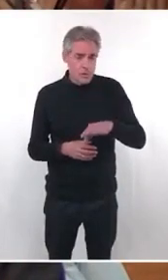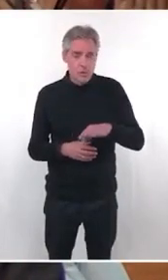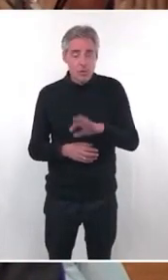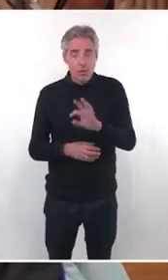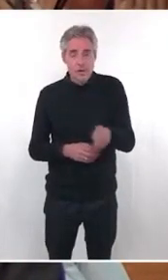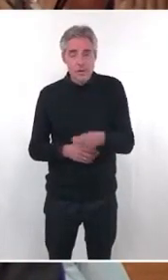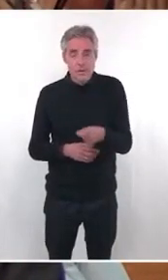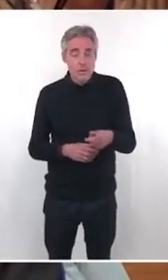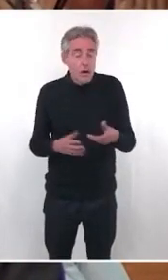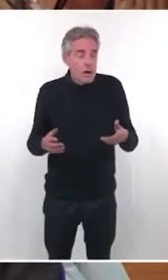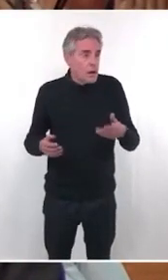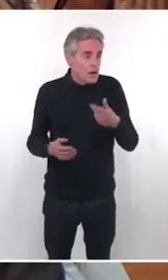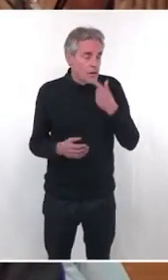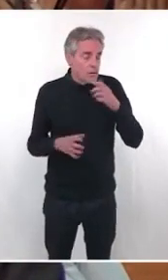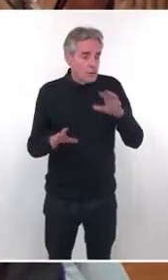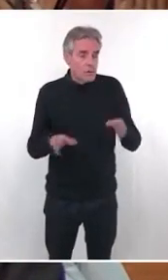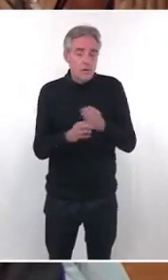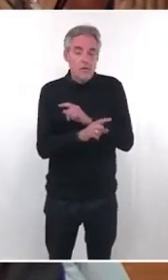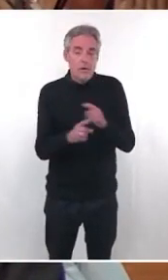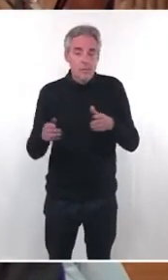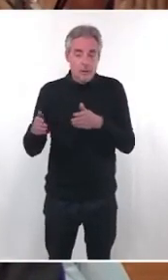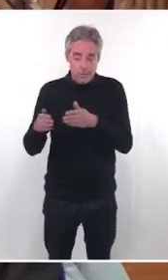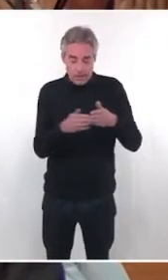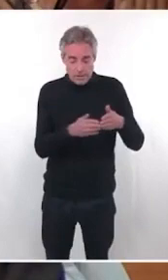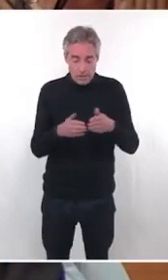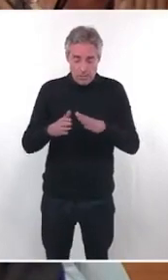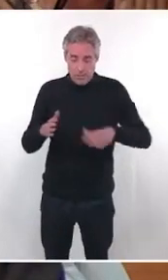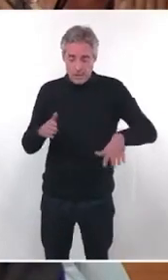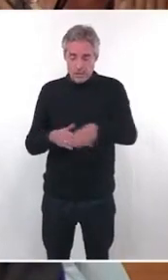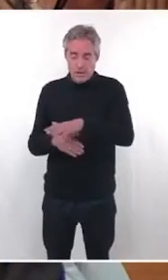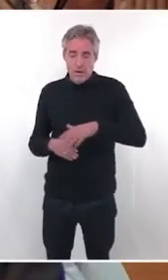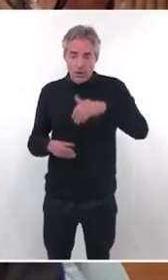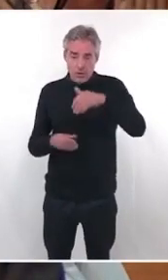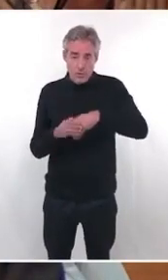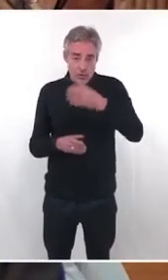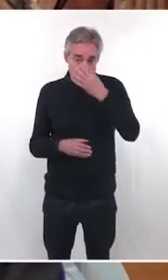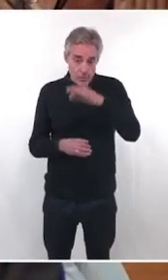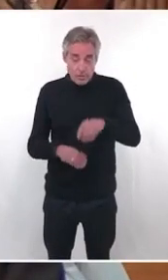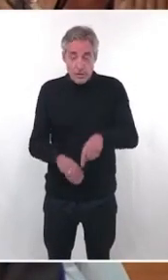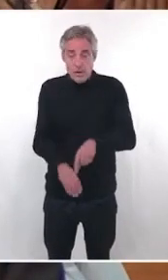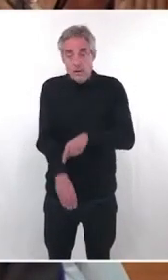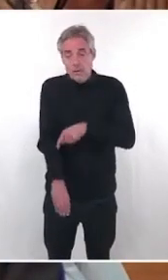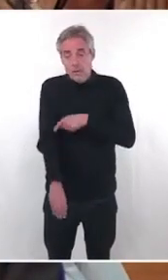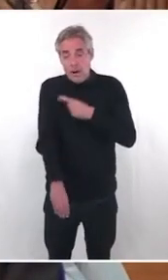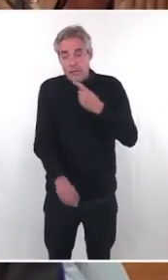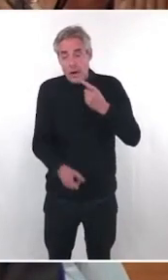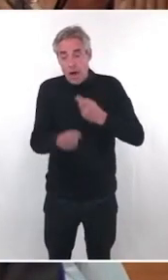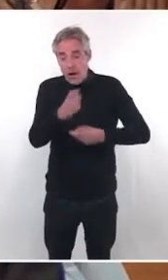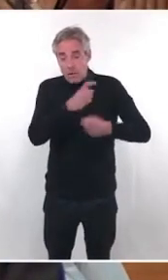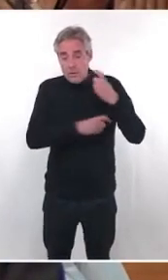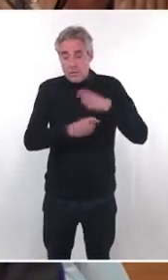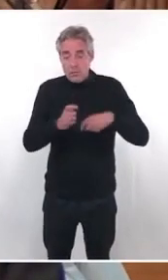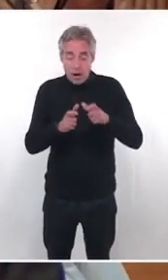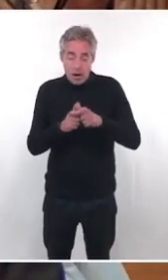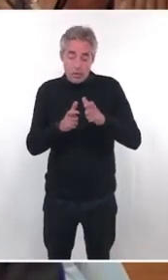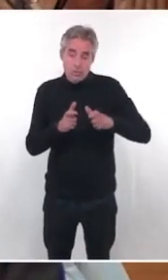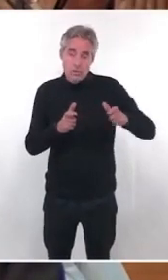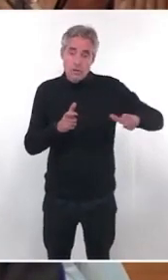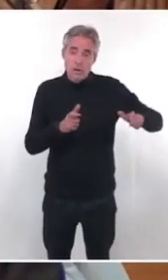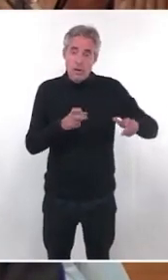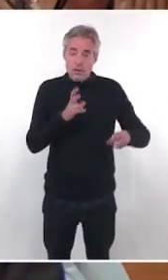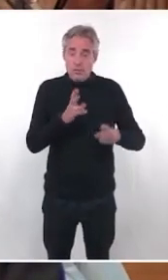on va pas découvrir du jour au lendemain que ce bassin risque d'être pollué, c'est une histoire industrielle, certains ont parlé de